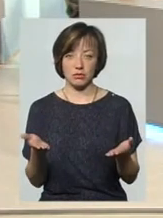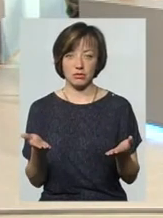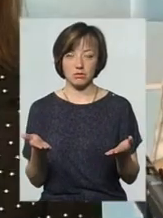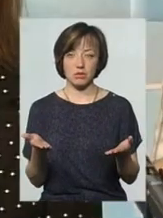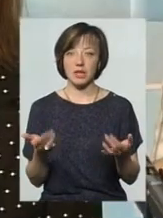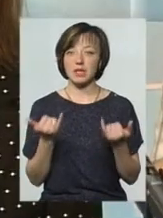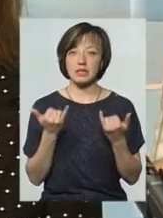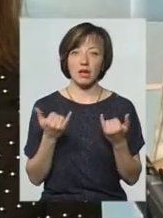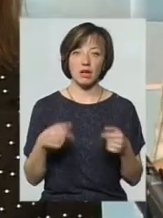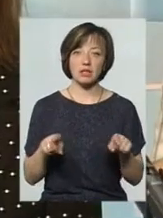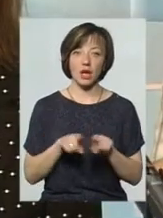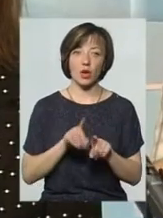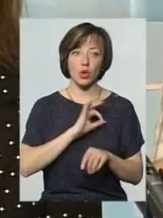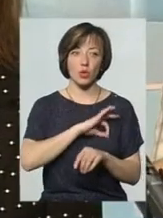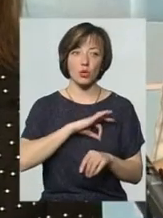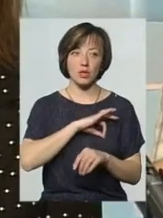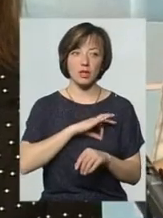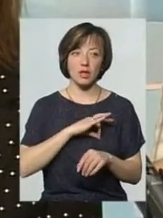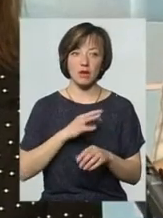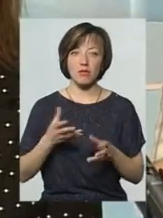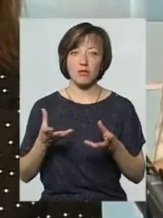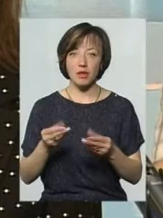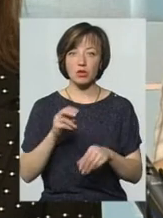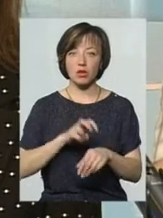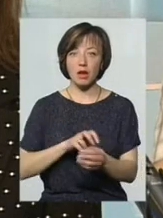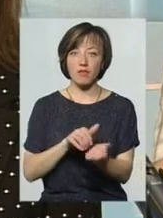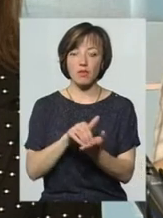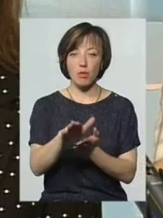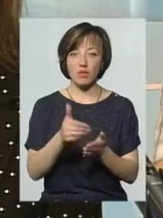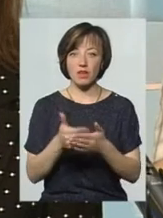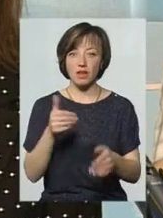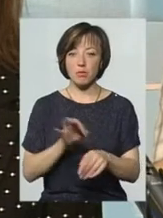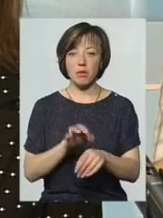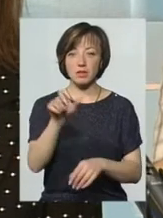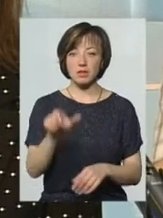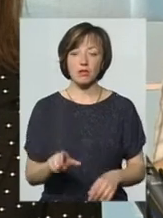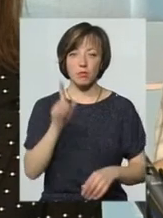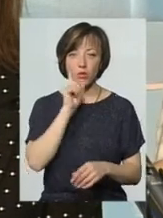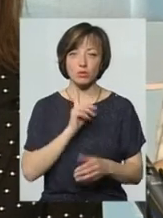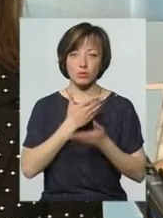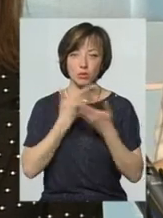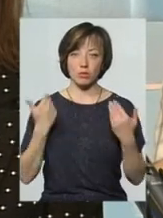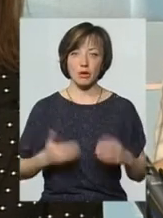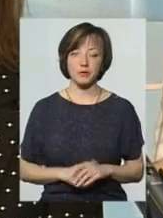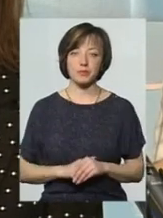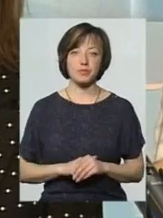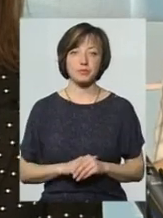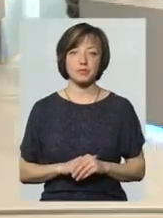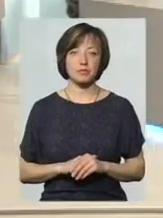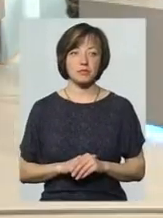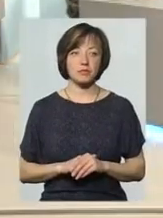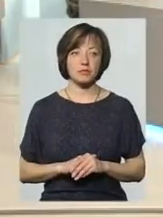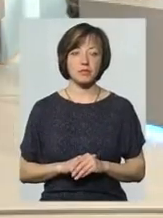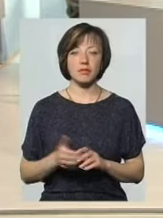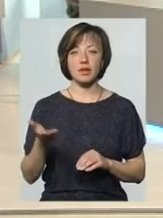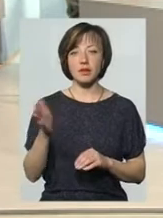практично зараз таких юридичних важелів від того, щоб лікар відмовився від пацієнта, поки що немає. Я зрозумів. Давайте